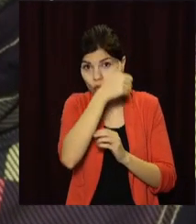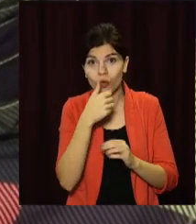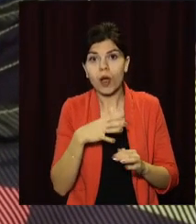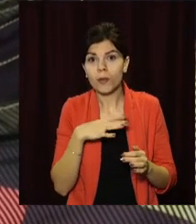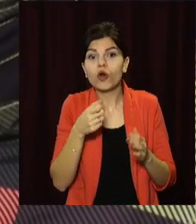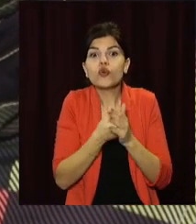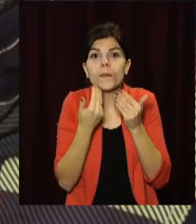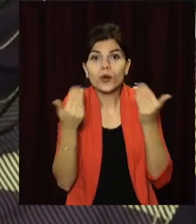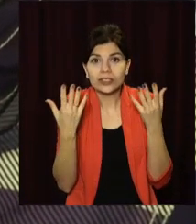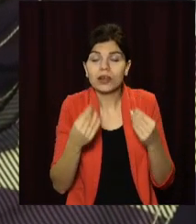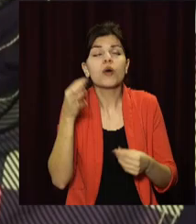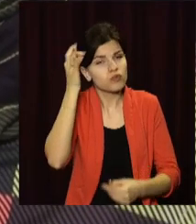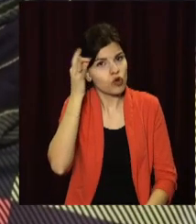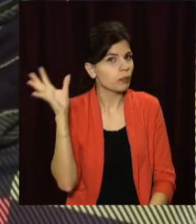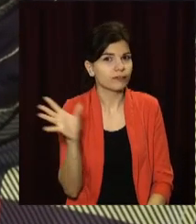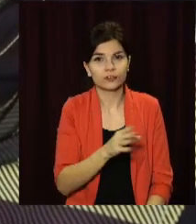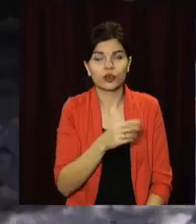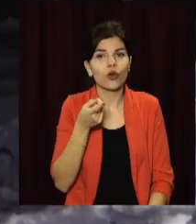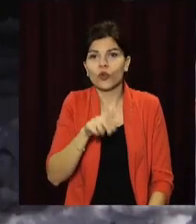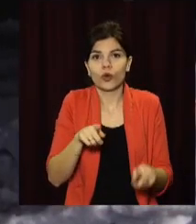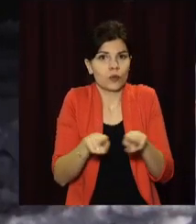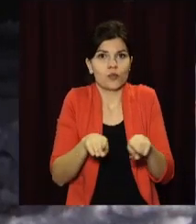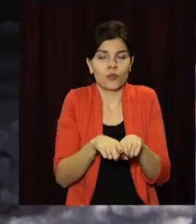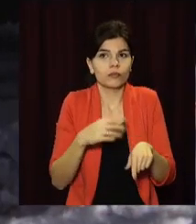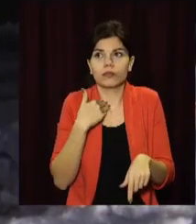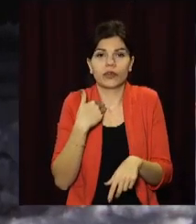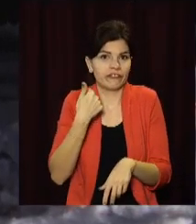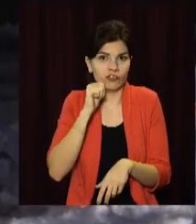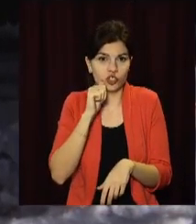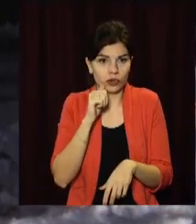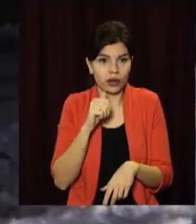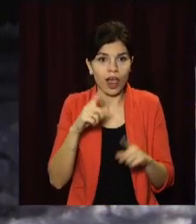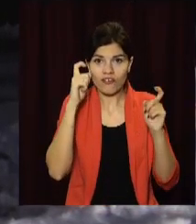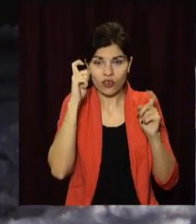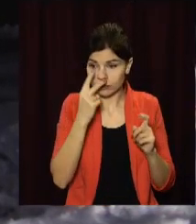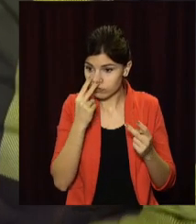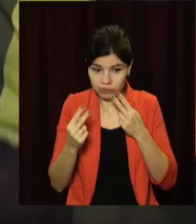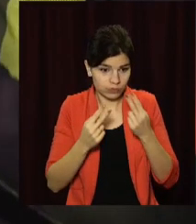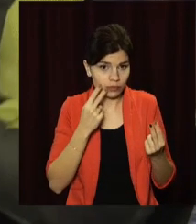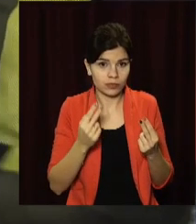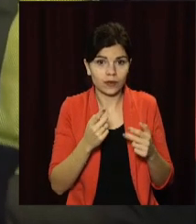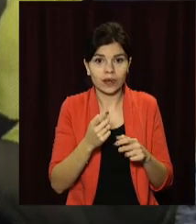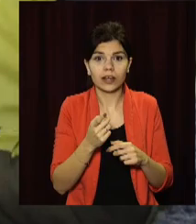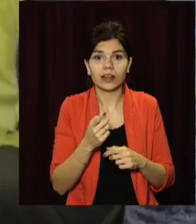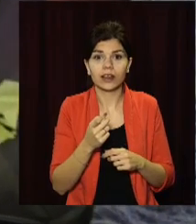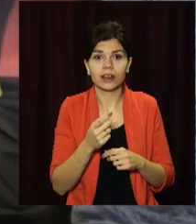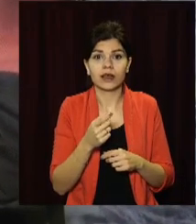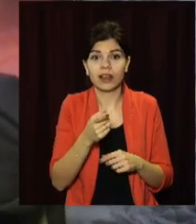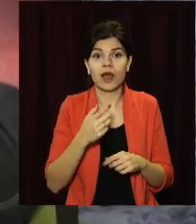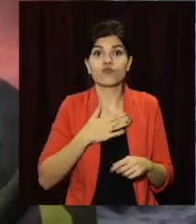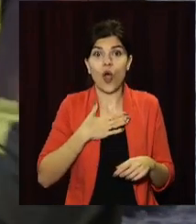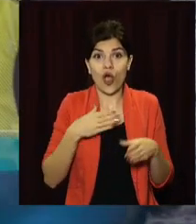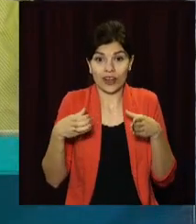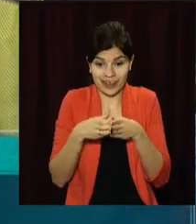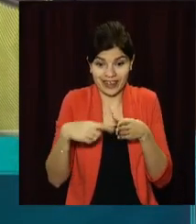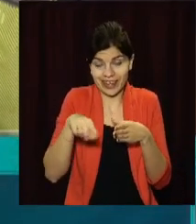останніх днів, пам'ятає все. Наче то було вчора. Фотографія зроблена непосредственно моїм екіпажем.